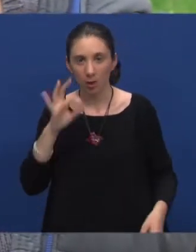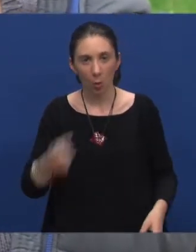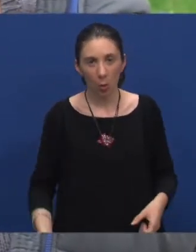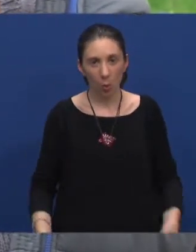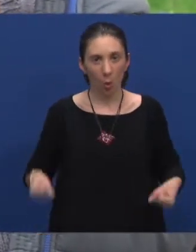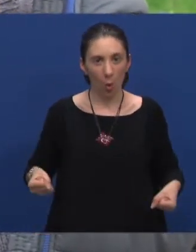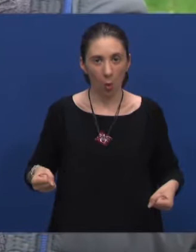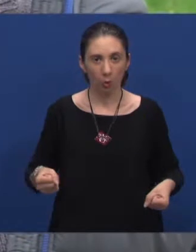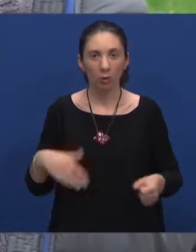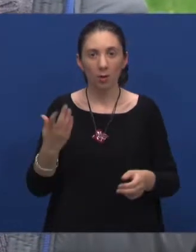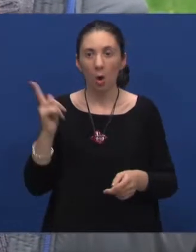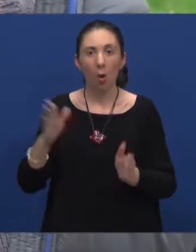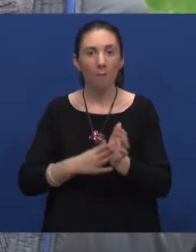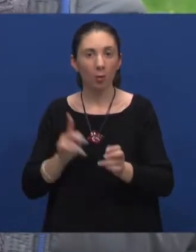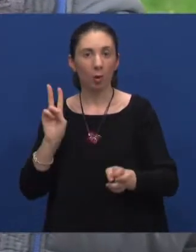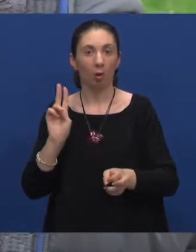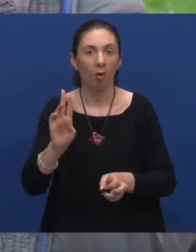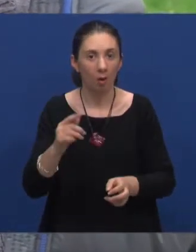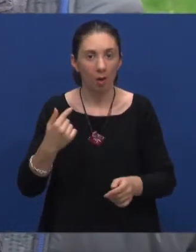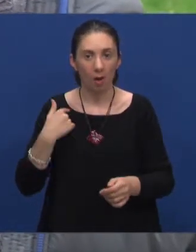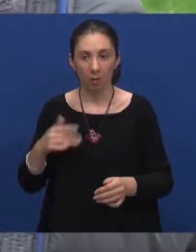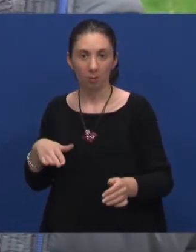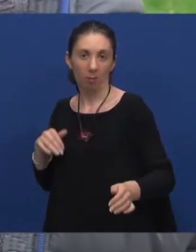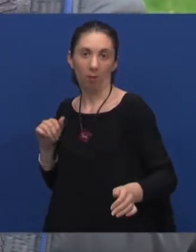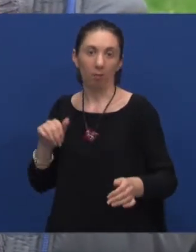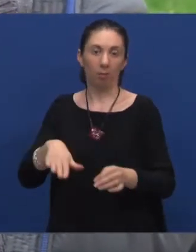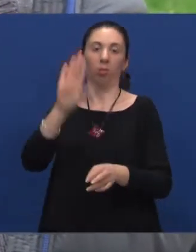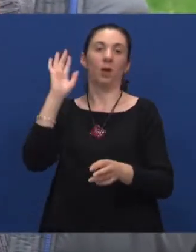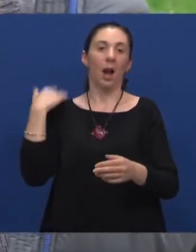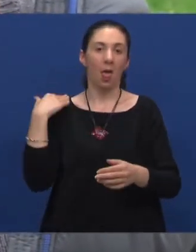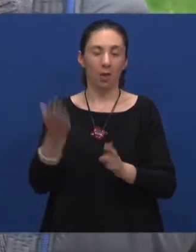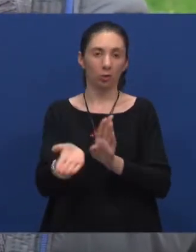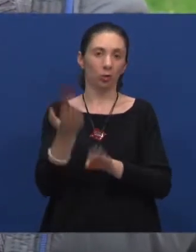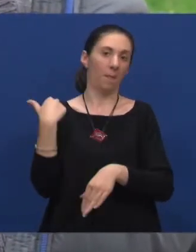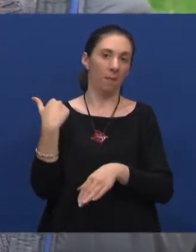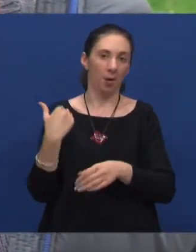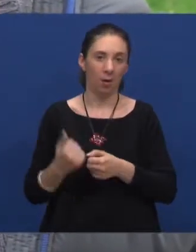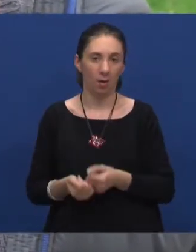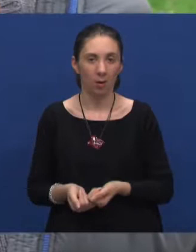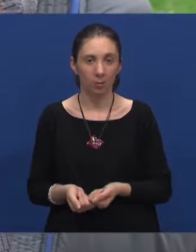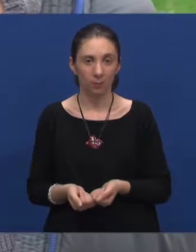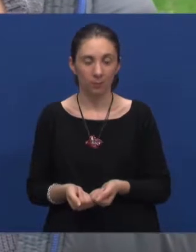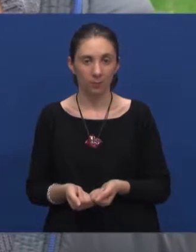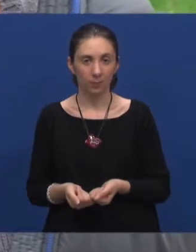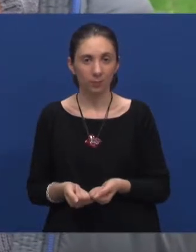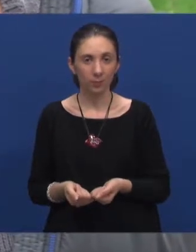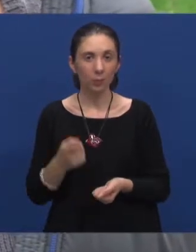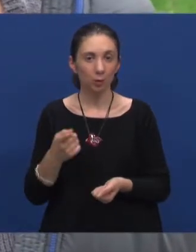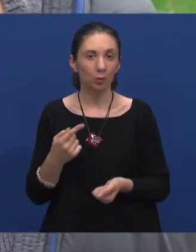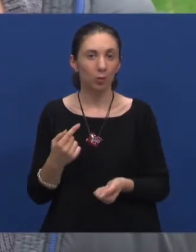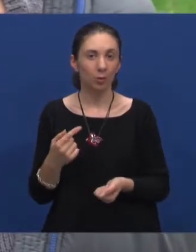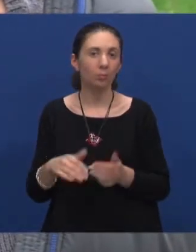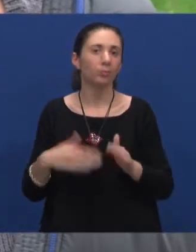I naravno nakon što je metro krenuo ja sam završila na leđima, tako da, eto, to je moj,